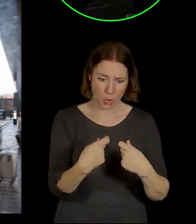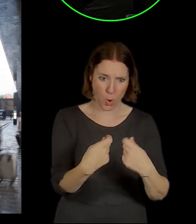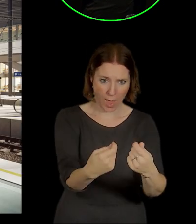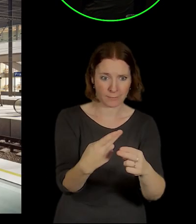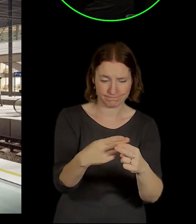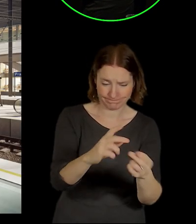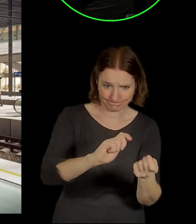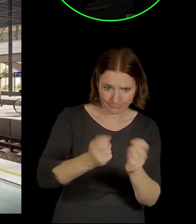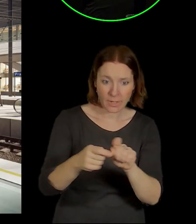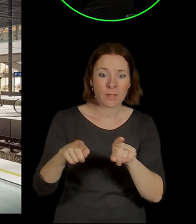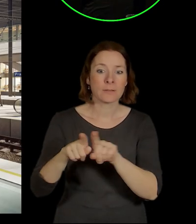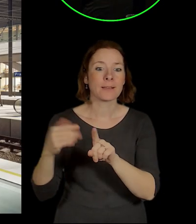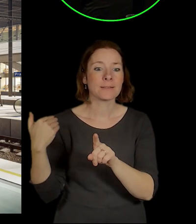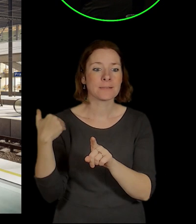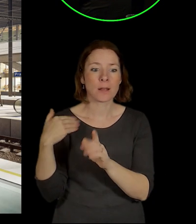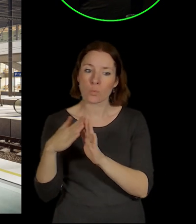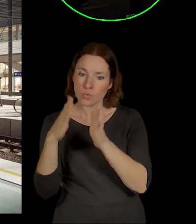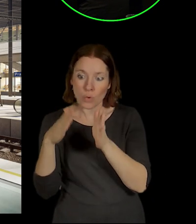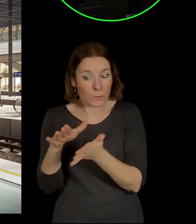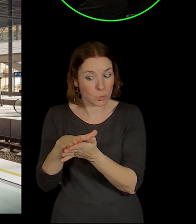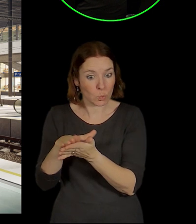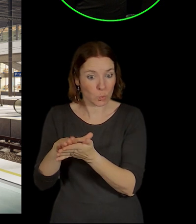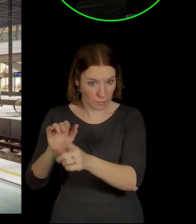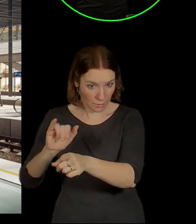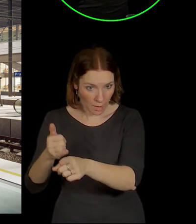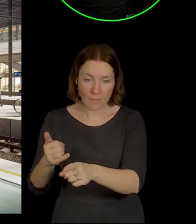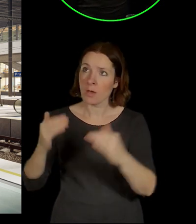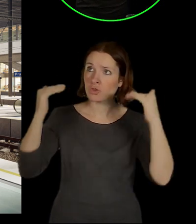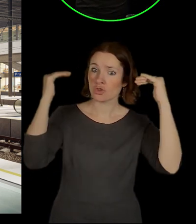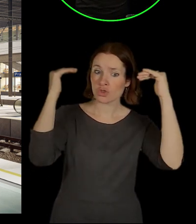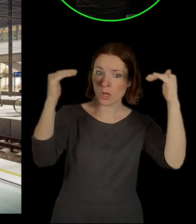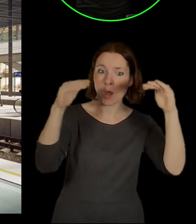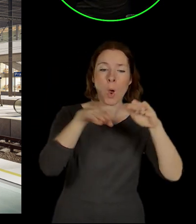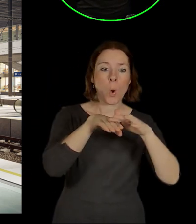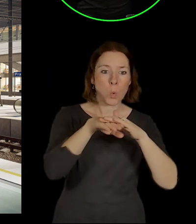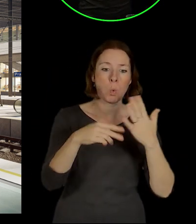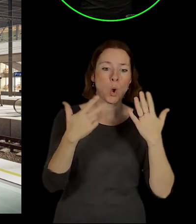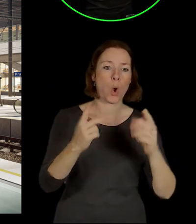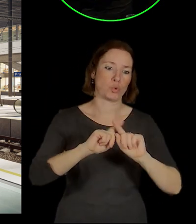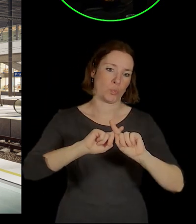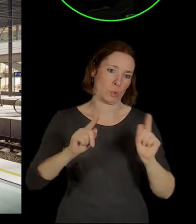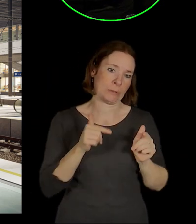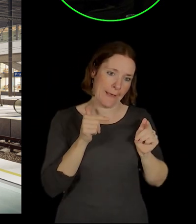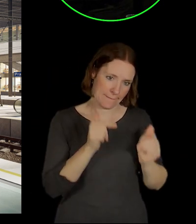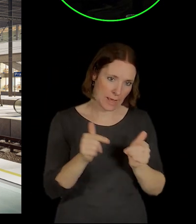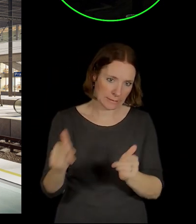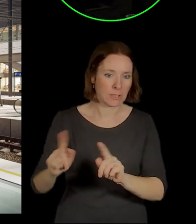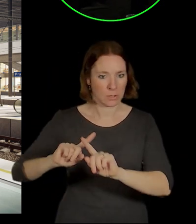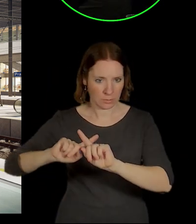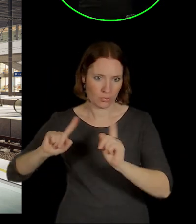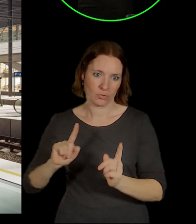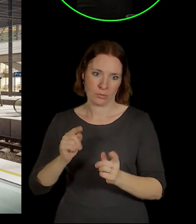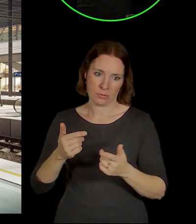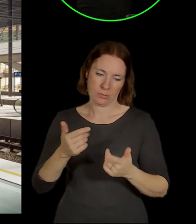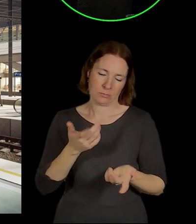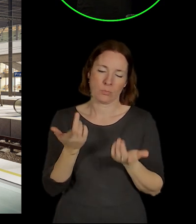historická výpravní budova, tak ta střecha v sobě zahrnuje osm různých investic, různých investorů. A